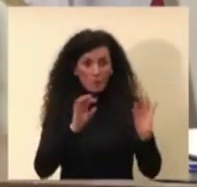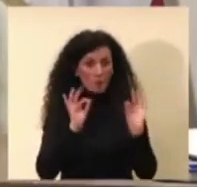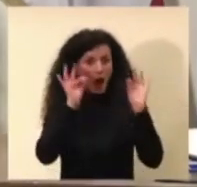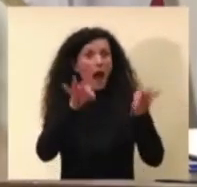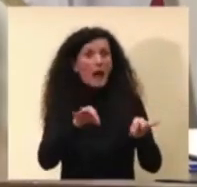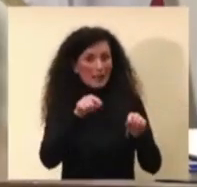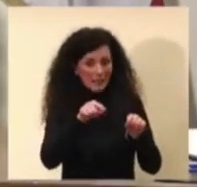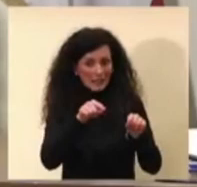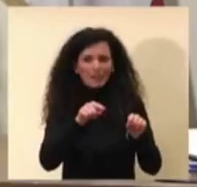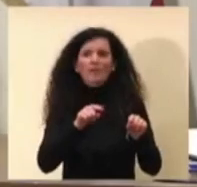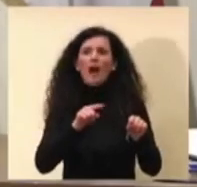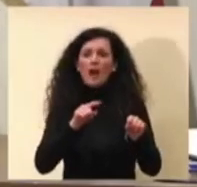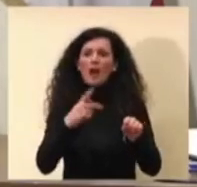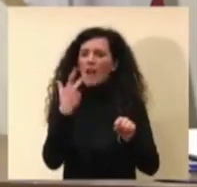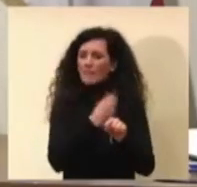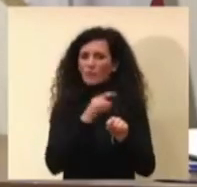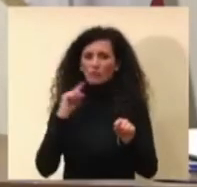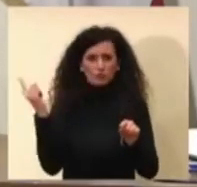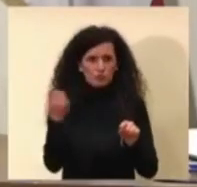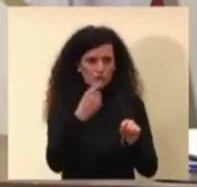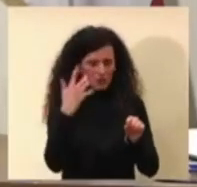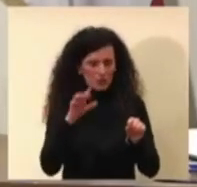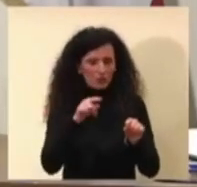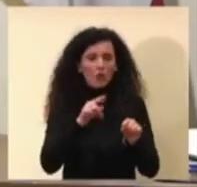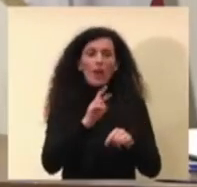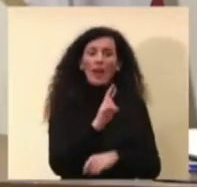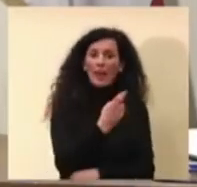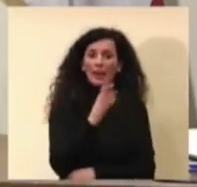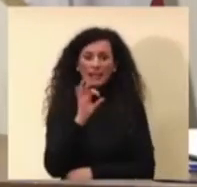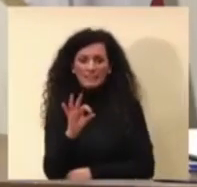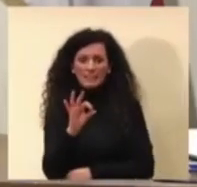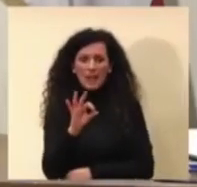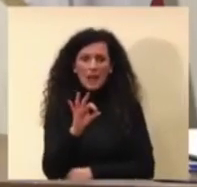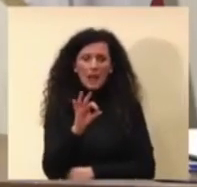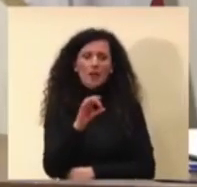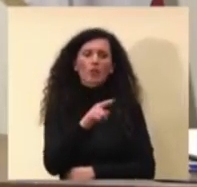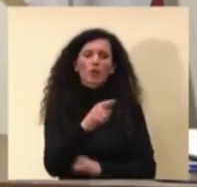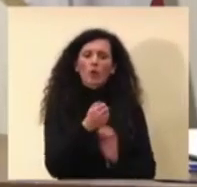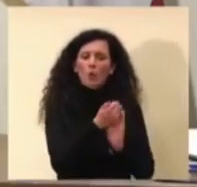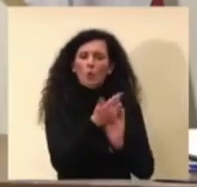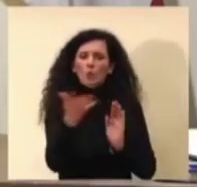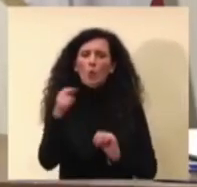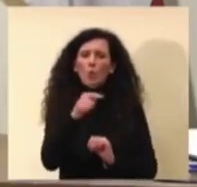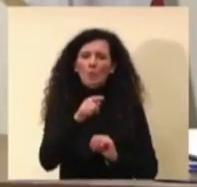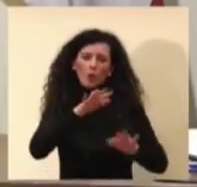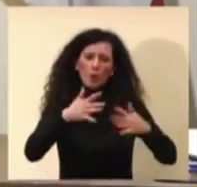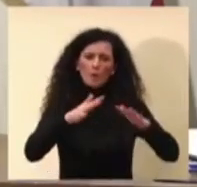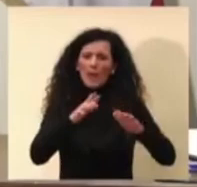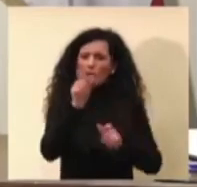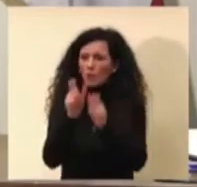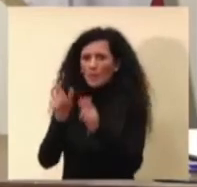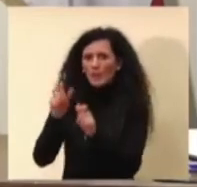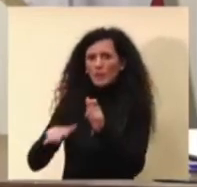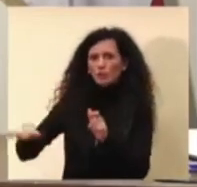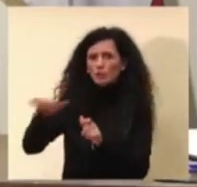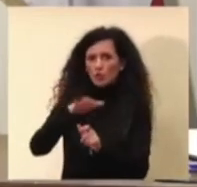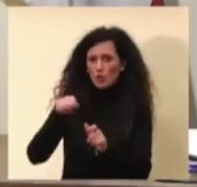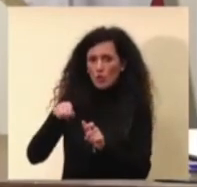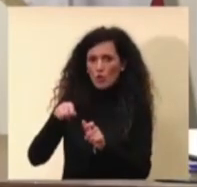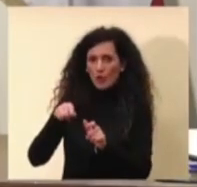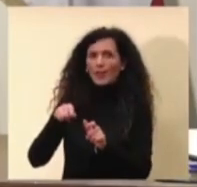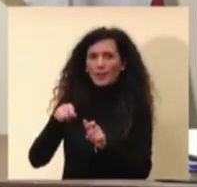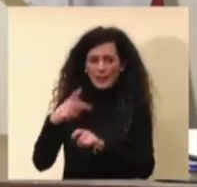agente patogeno, in questo caso l'R con 0, che è il numero meglio di casi secondari generati in un singolo caso in assenza di